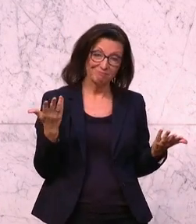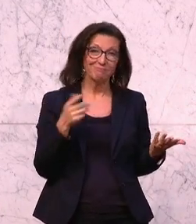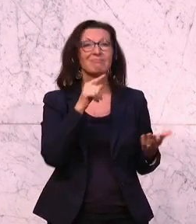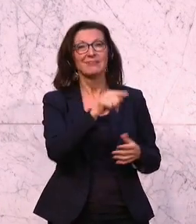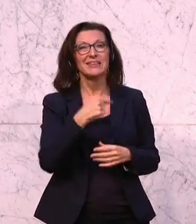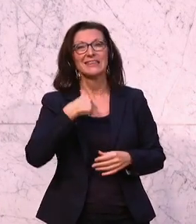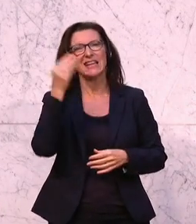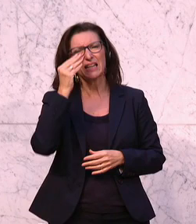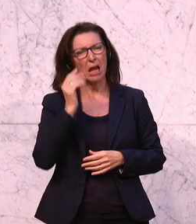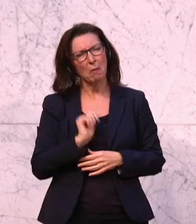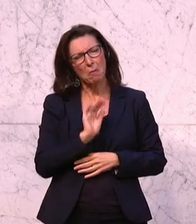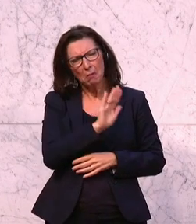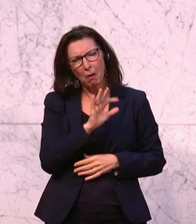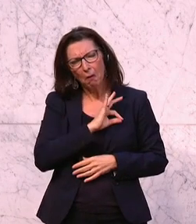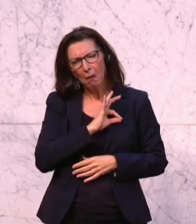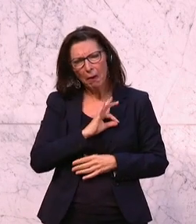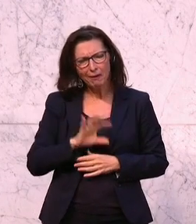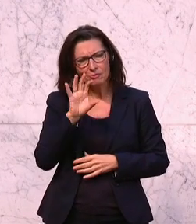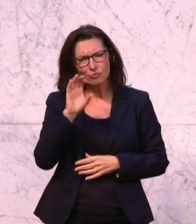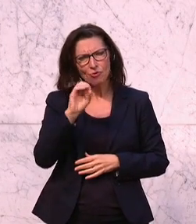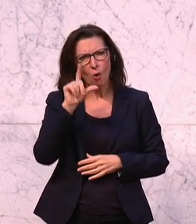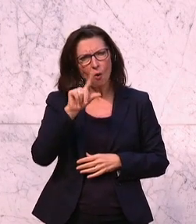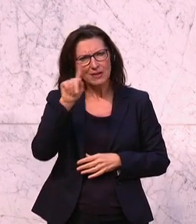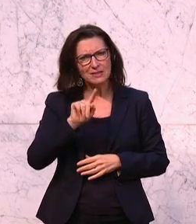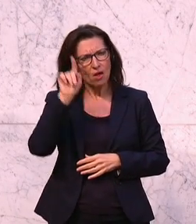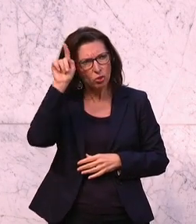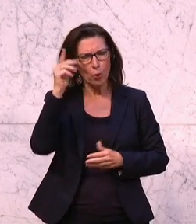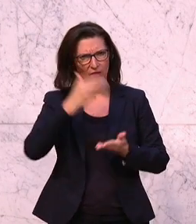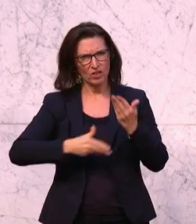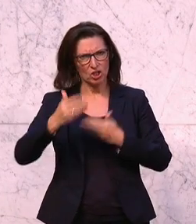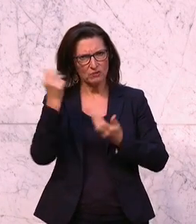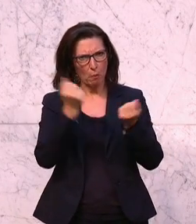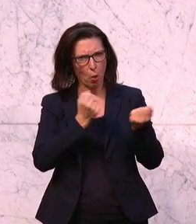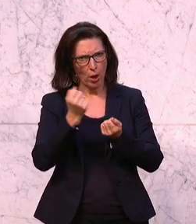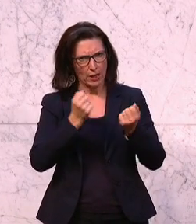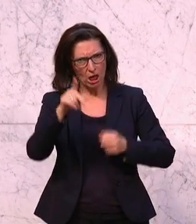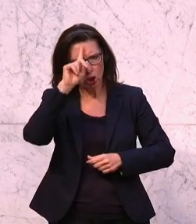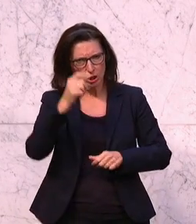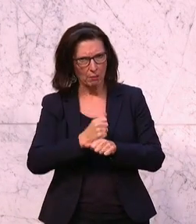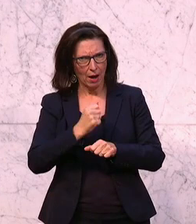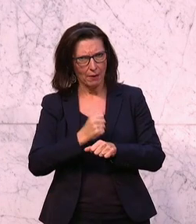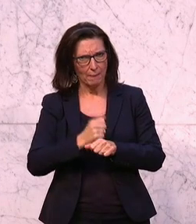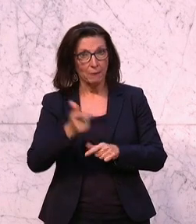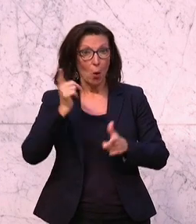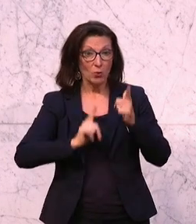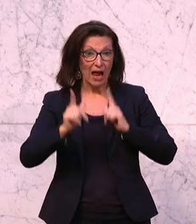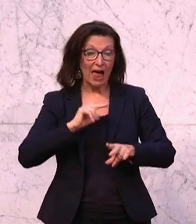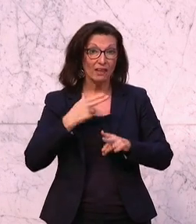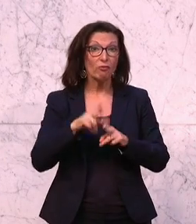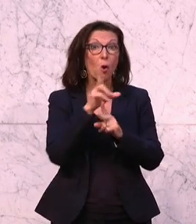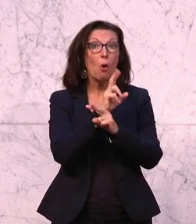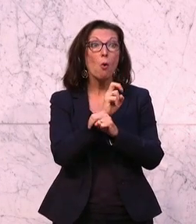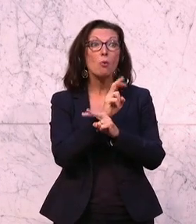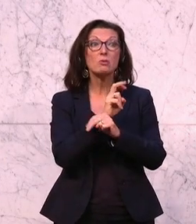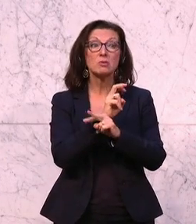ich glaube, es ist Ihr Parteikollege Olaf Scholz, der hier die Wirtschaftspolitik für Deutschland macht, die uns auch in Österreich leider zum Nachteil gereicht,